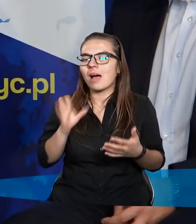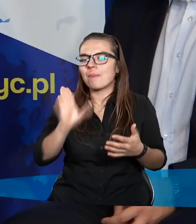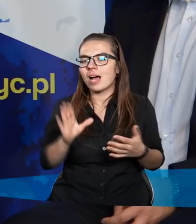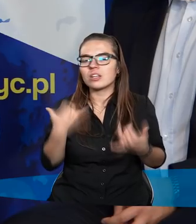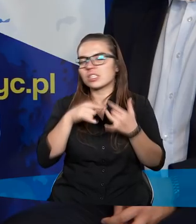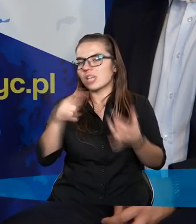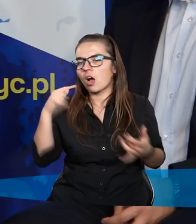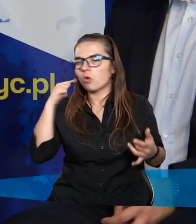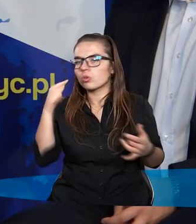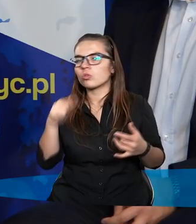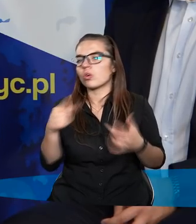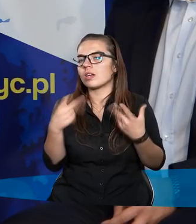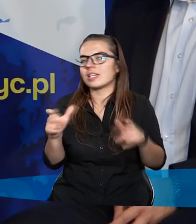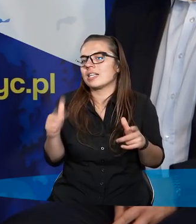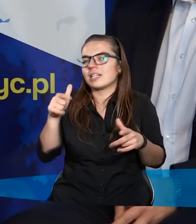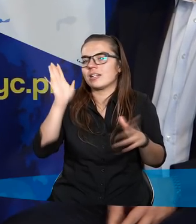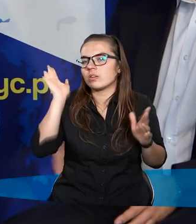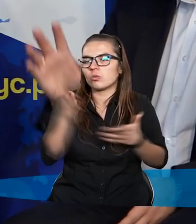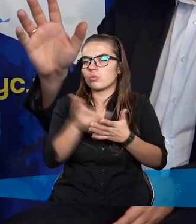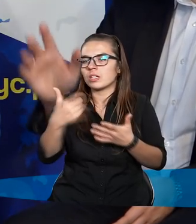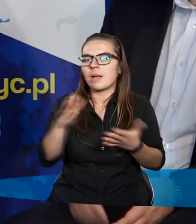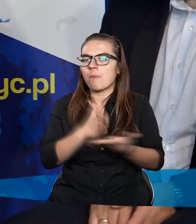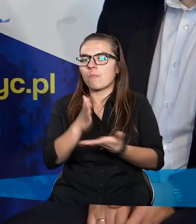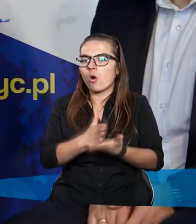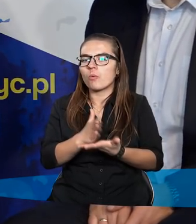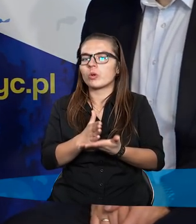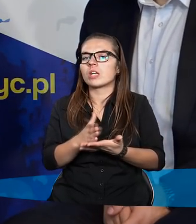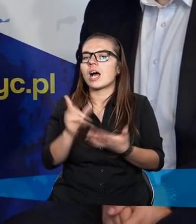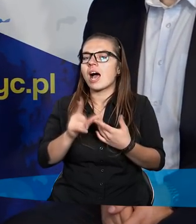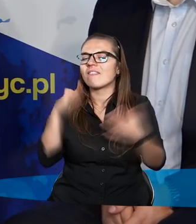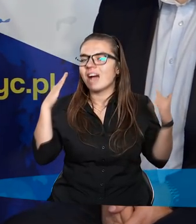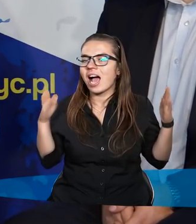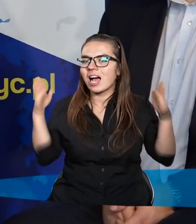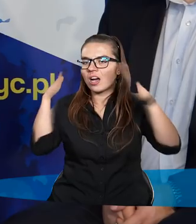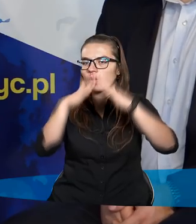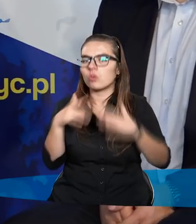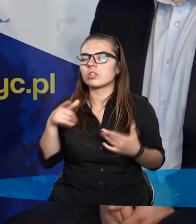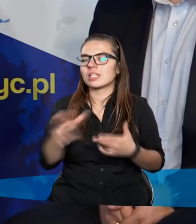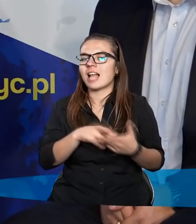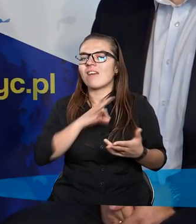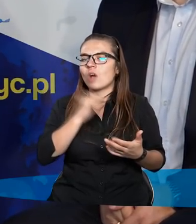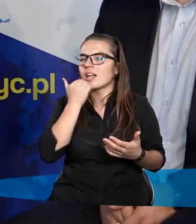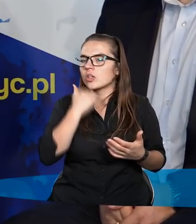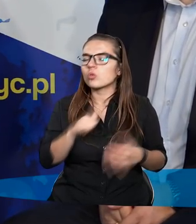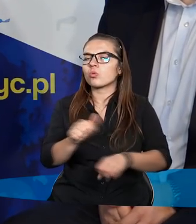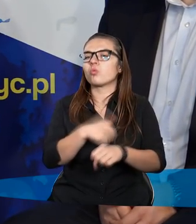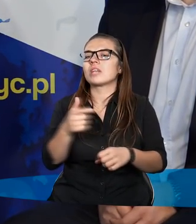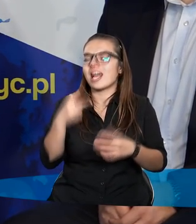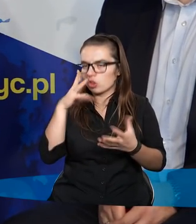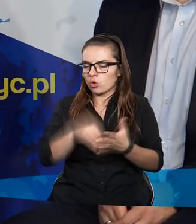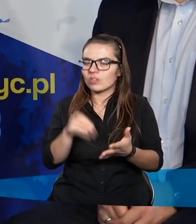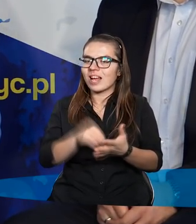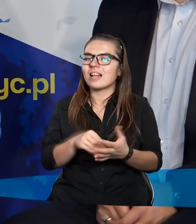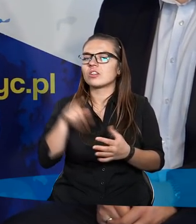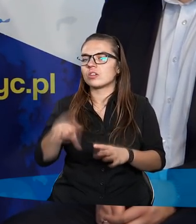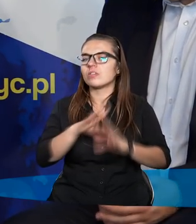jeżeli tego nie słuchają, to nic już im nie pomoże. Faraon na własnej skórze doświadczył wszystkich plag,